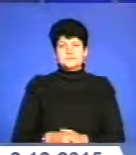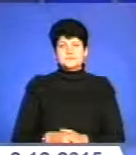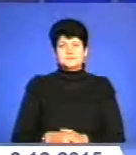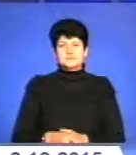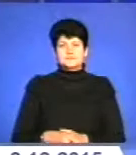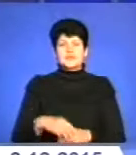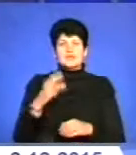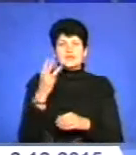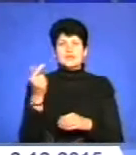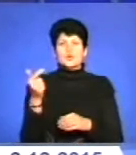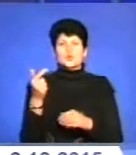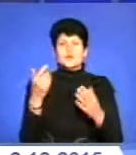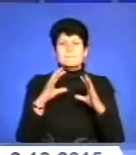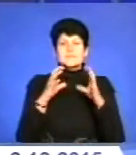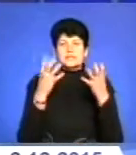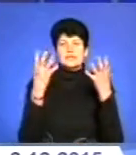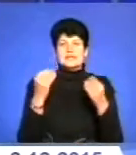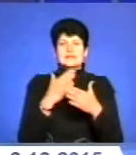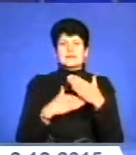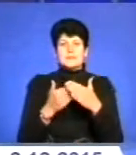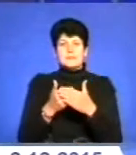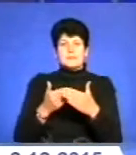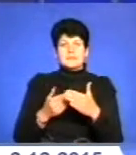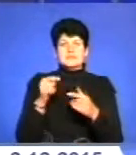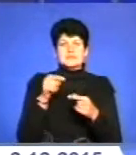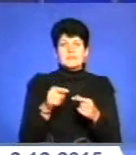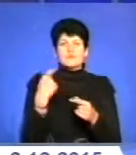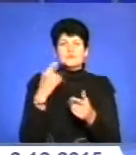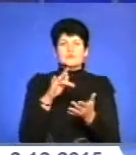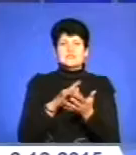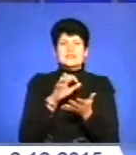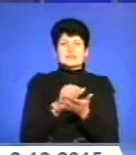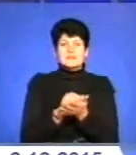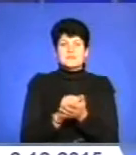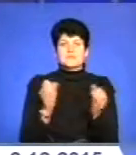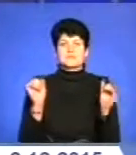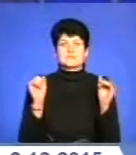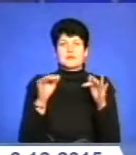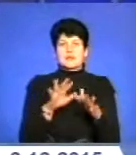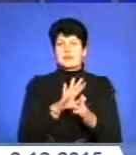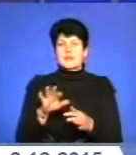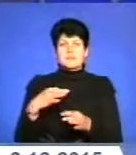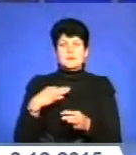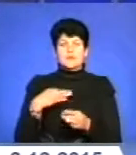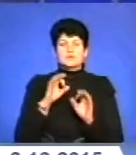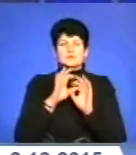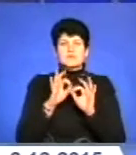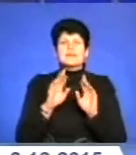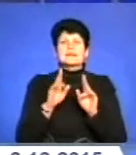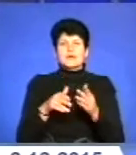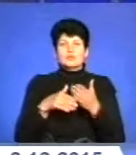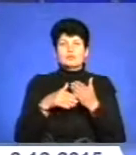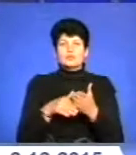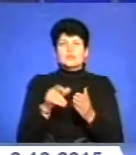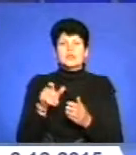3 грудня – Міжнародний день інвалідів. На передодні в обласному центрі зайнятості зібралися небайдужі, аби поділитися досвідом, як допомогти людям